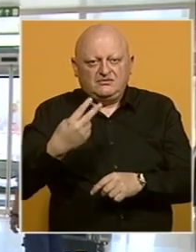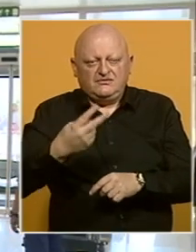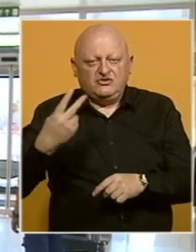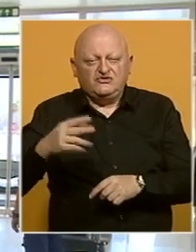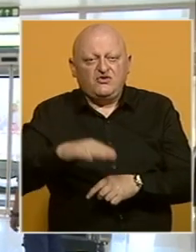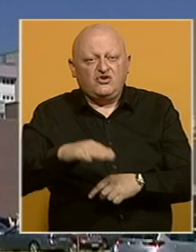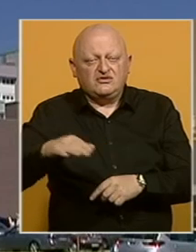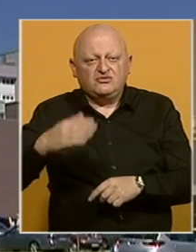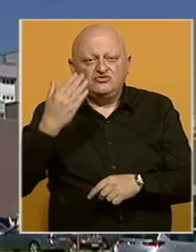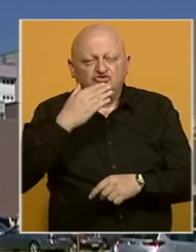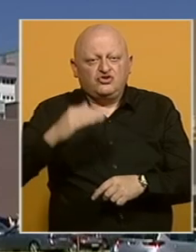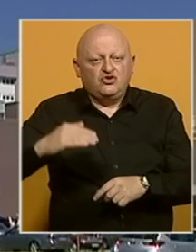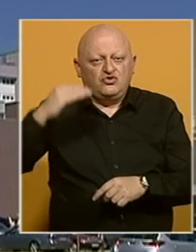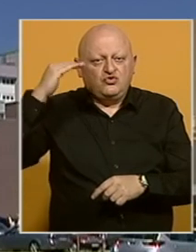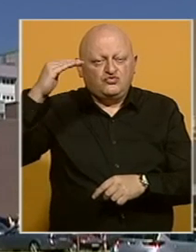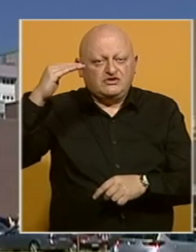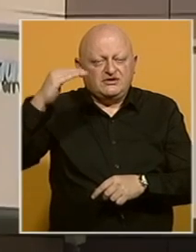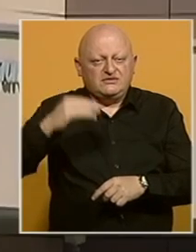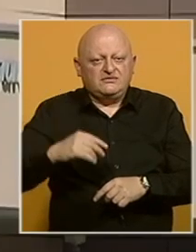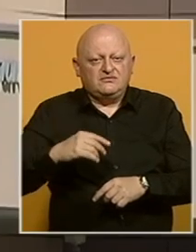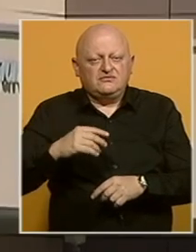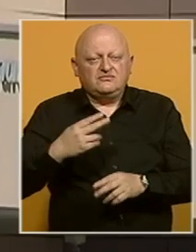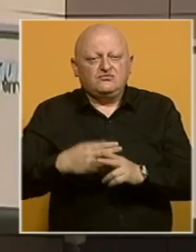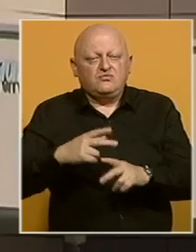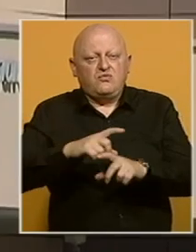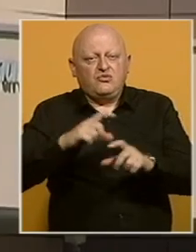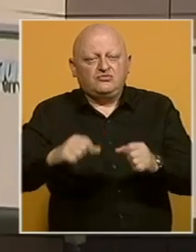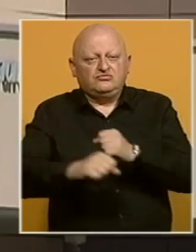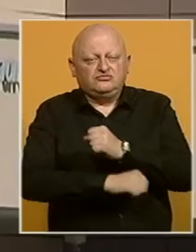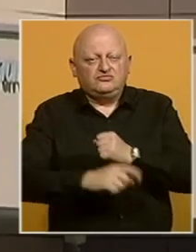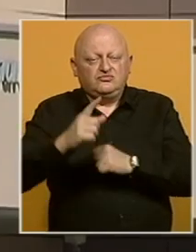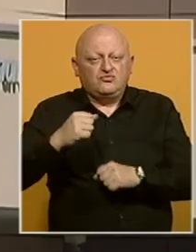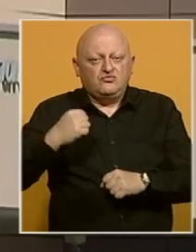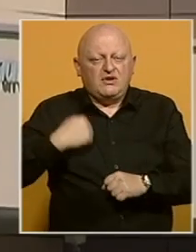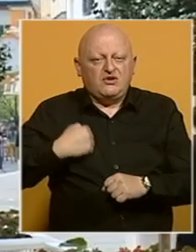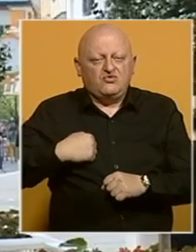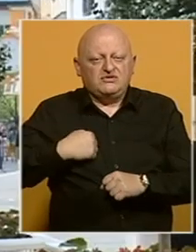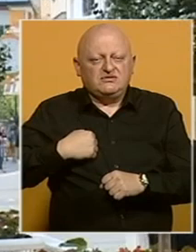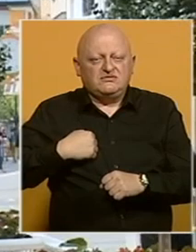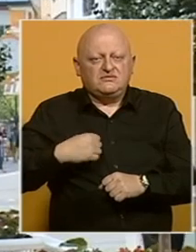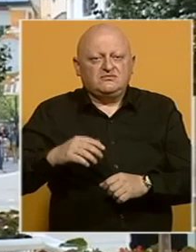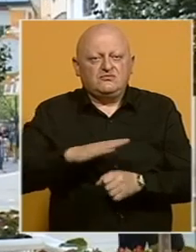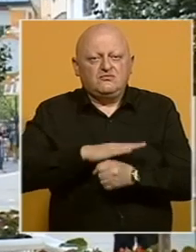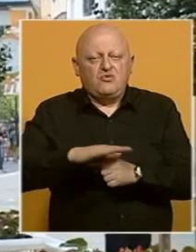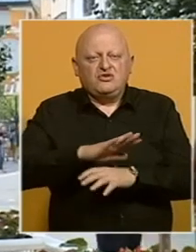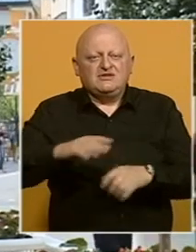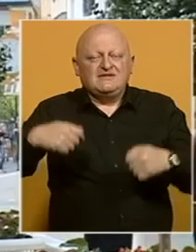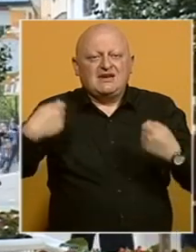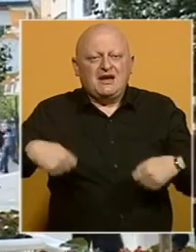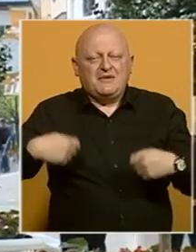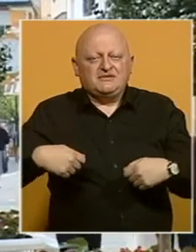djece školskog uzrasta. U infektivnoj klinici Univerzitetskog kliničkog centra u Banja Luci popunjeni su svi